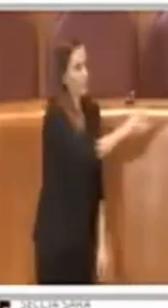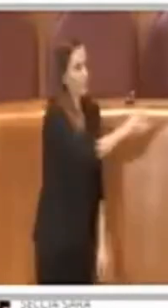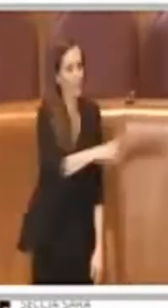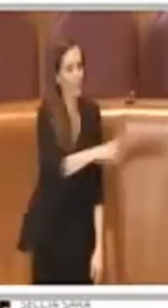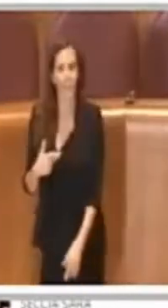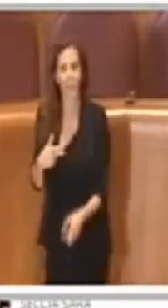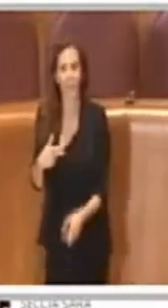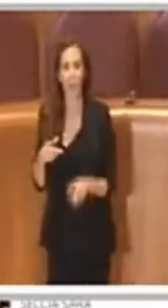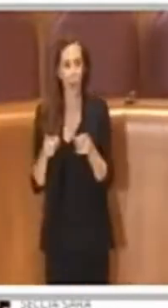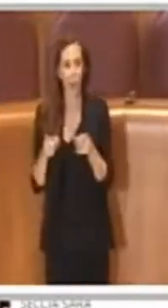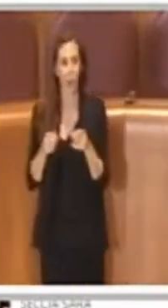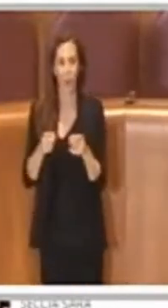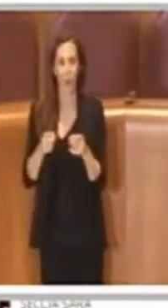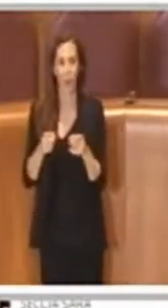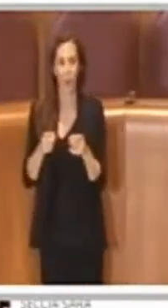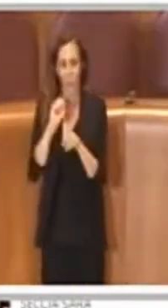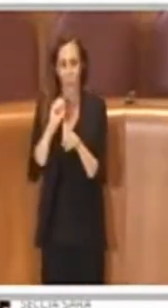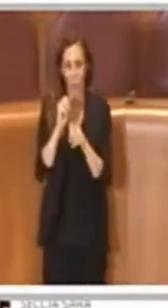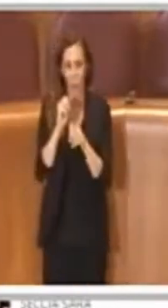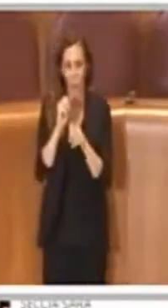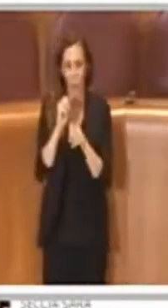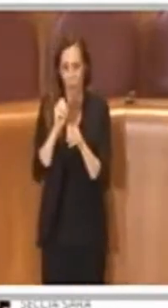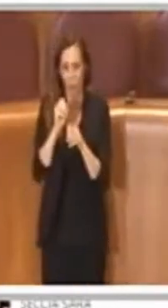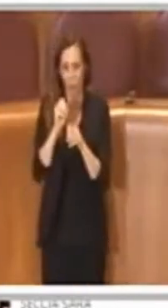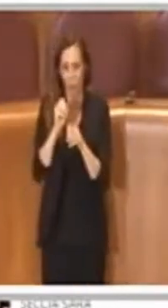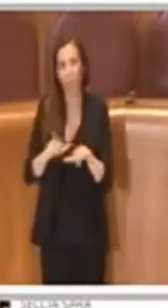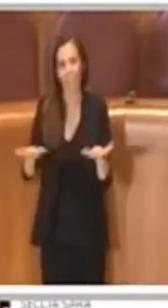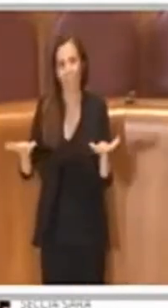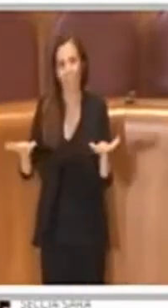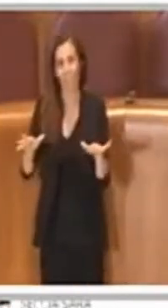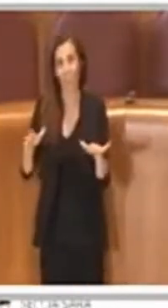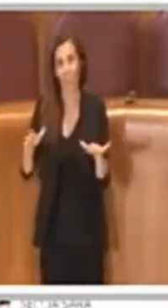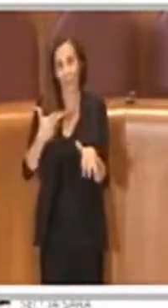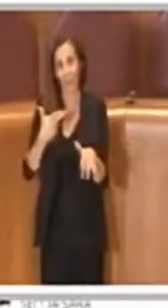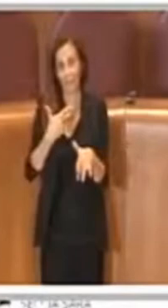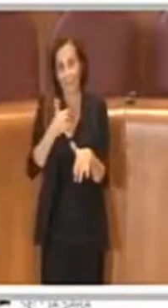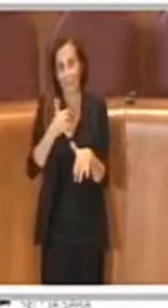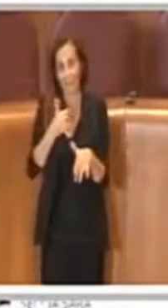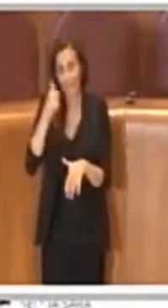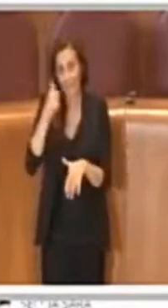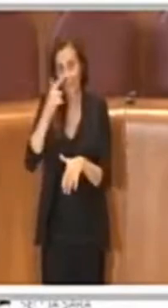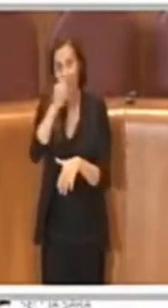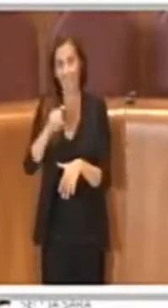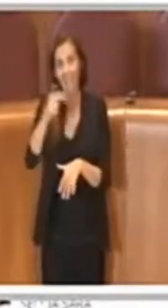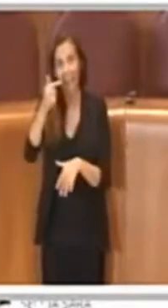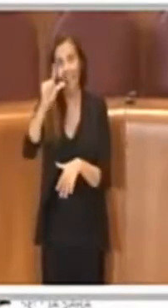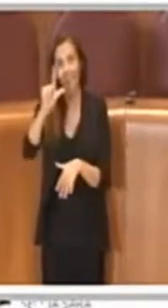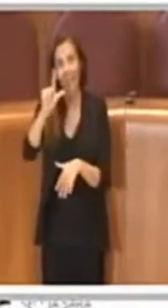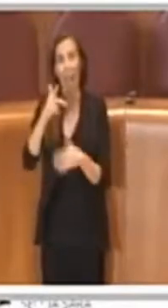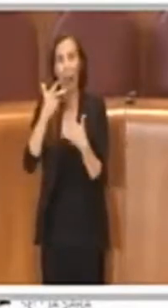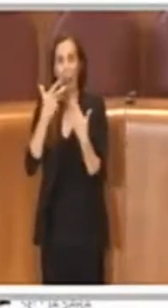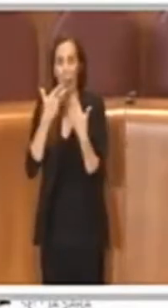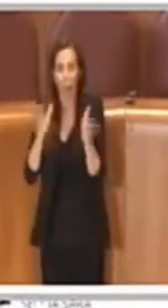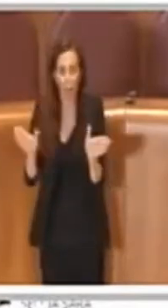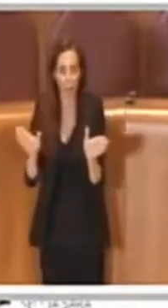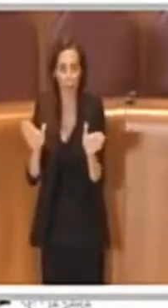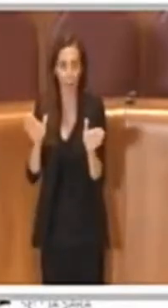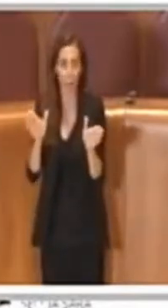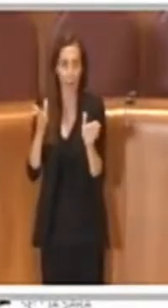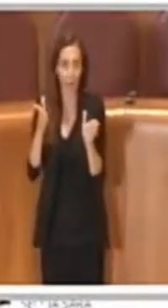dover riaprire la ZTL perché